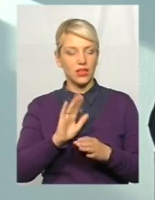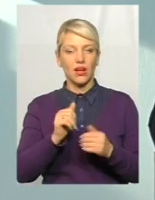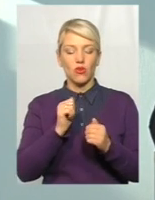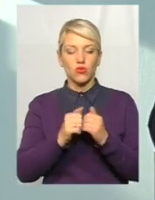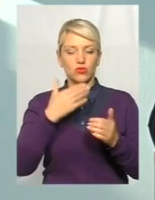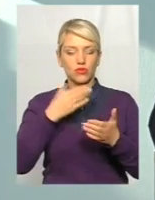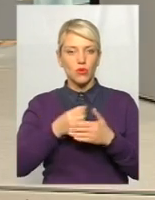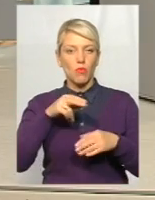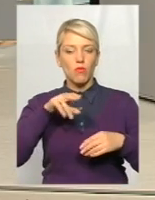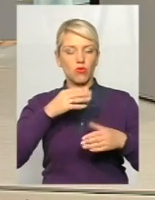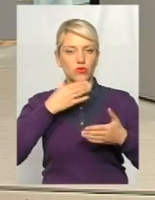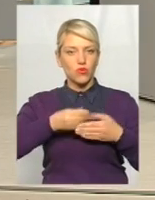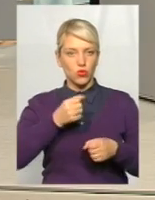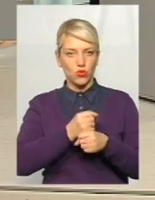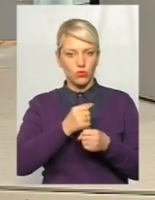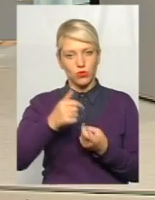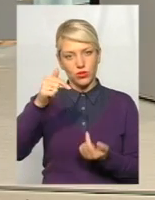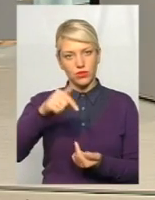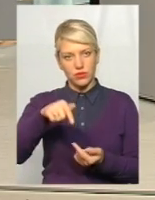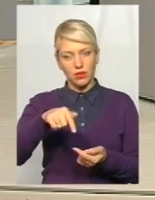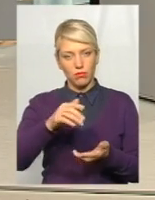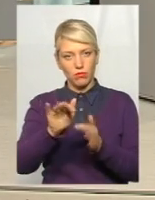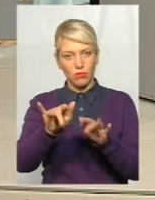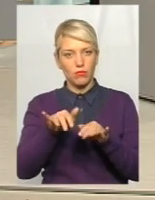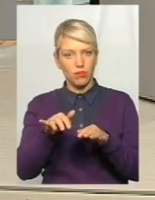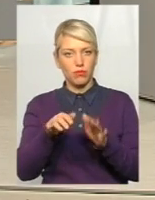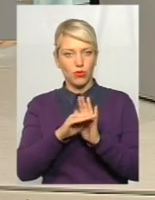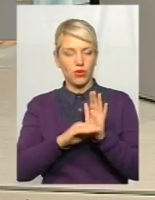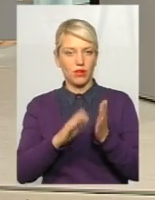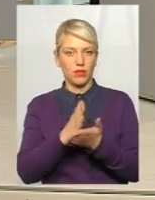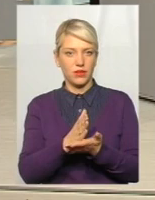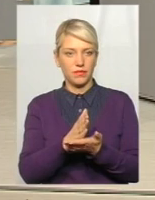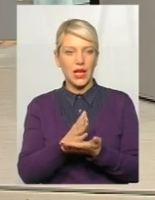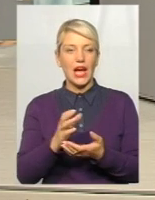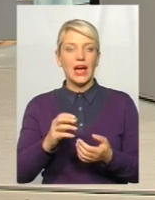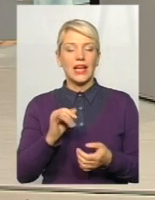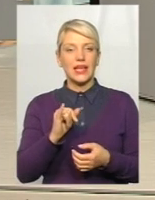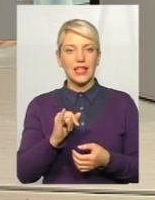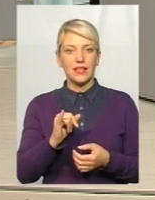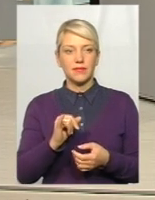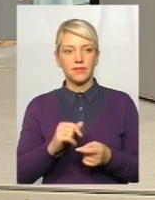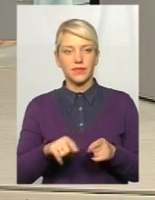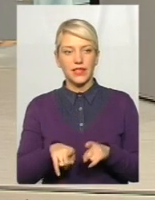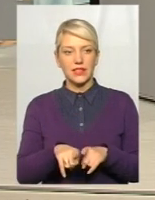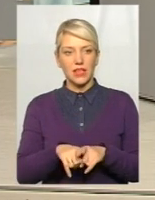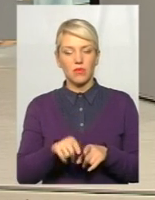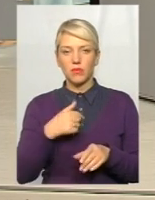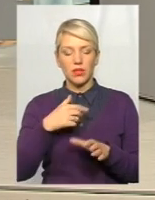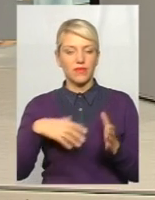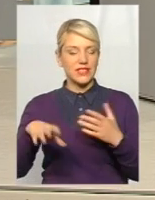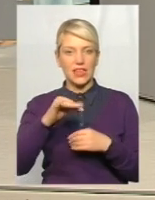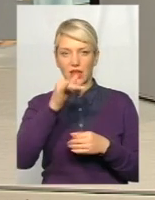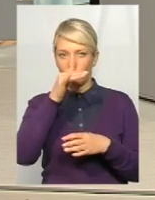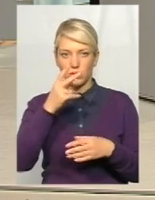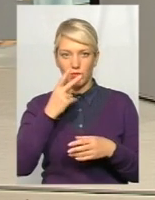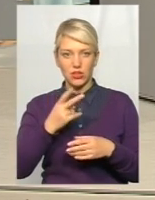системи, і кожен має рівні доступу до системи. Тобто, є корінниці, наприклад, вони не можуть бачити все, але разом з